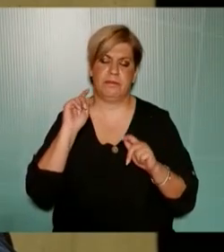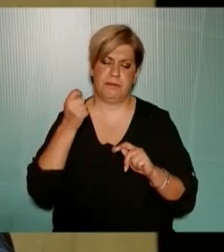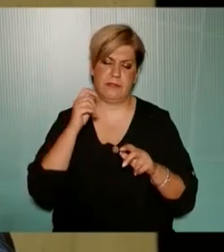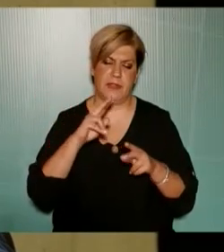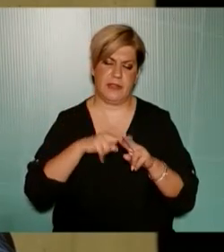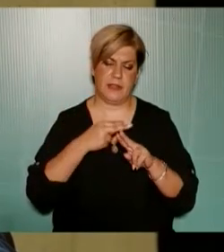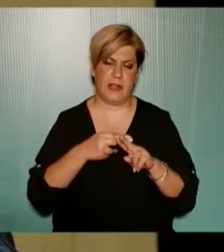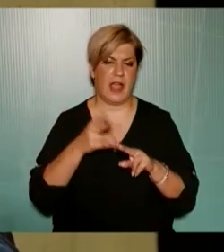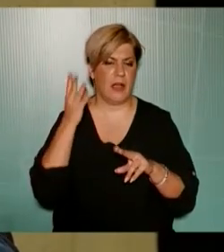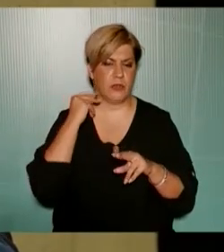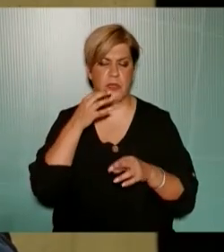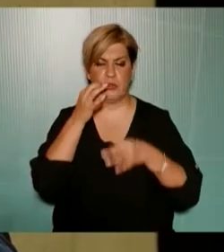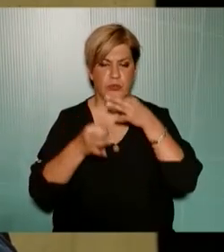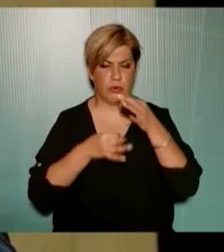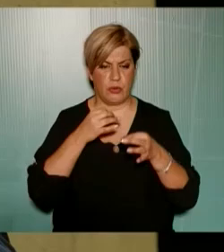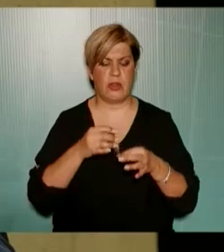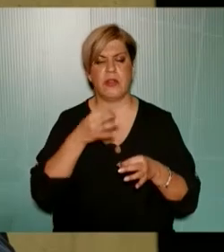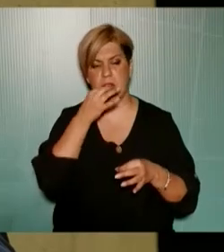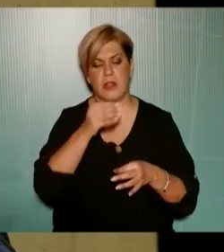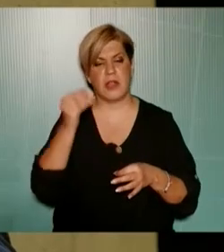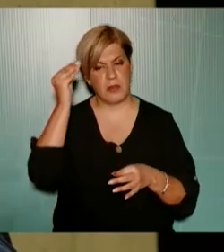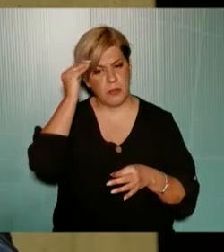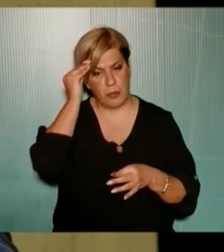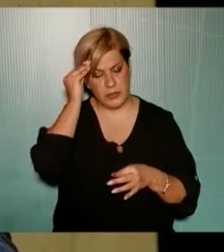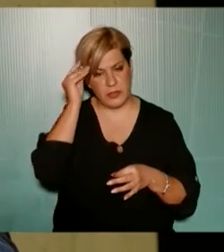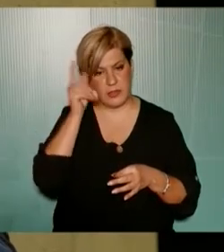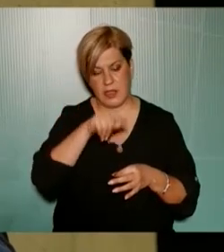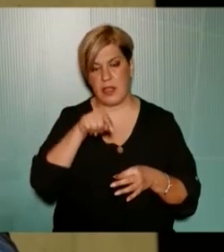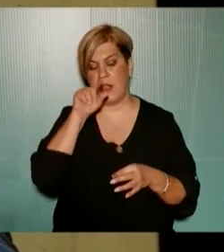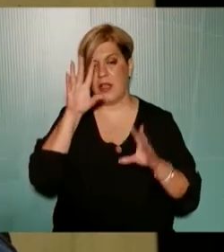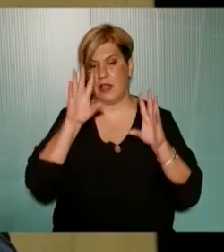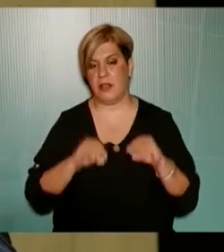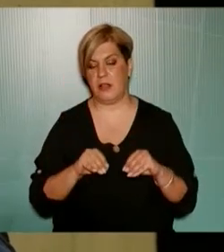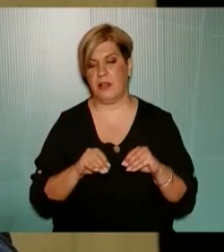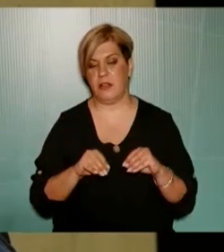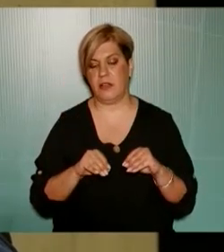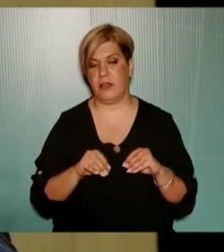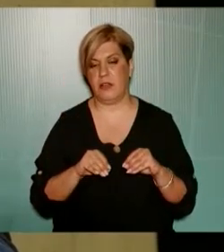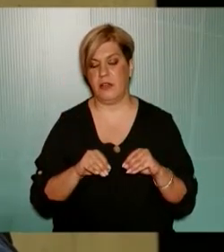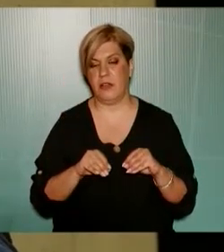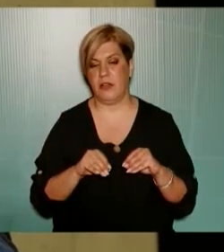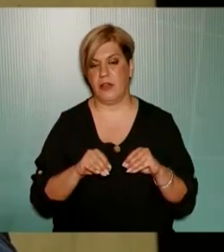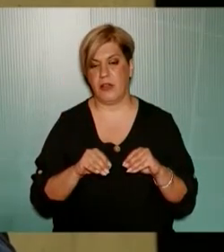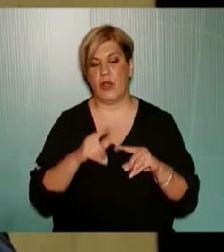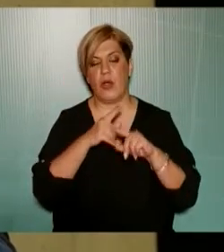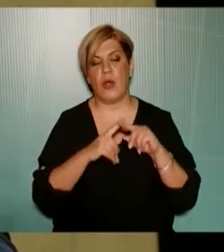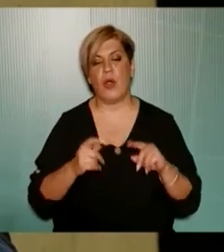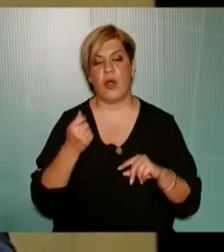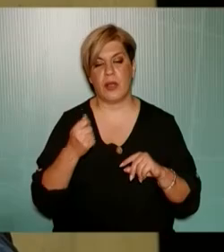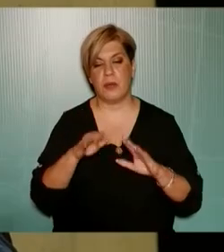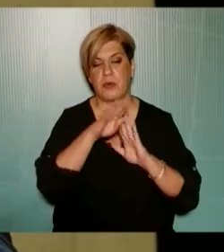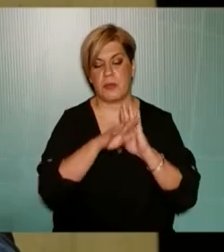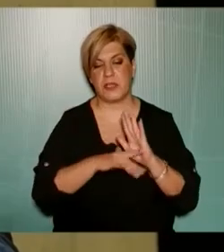άκουσα κάποια σχόλια θα μπορούσα να θέσω υπόψη σας αυτήν την χορηγία και την